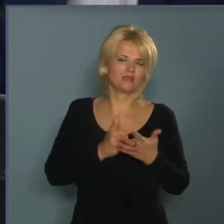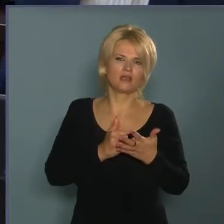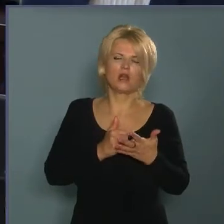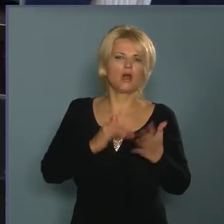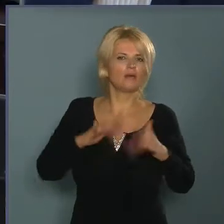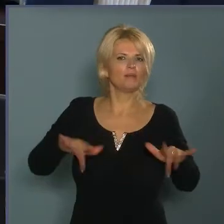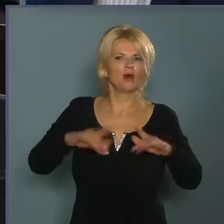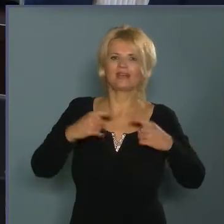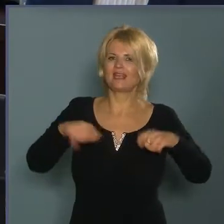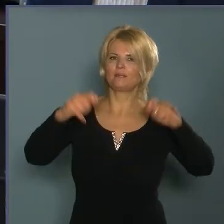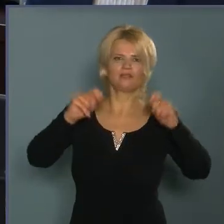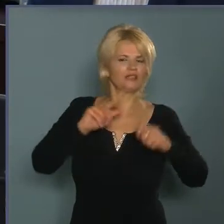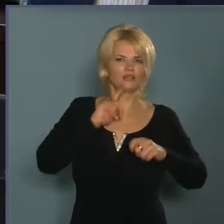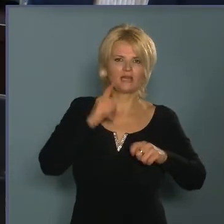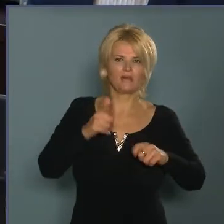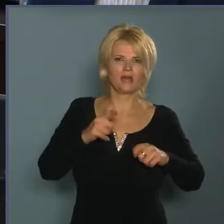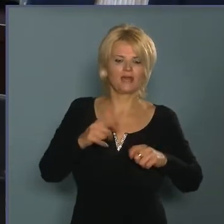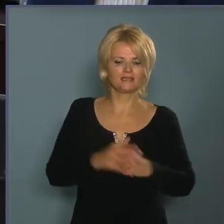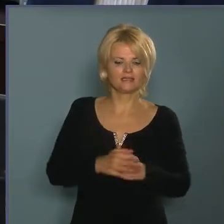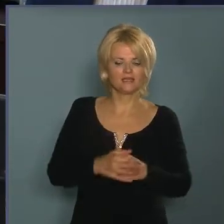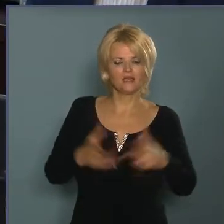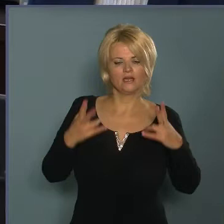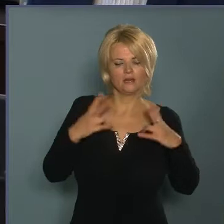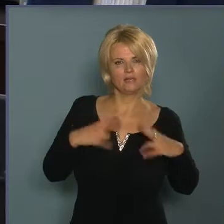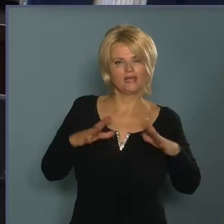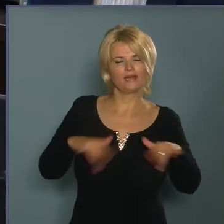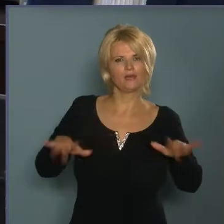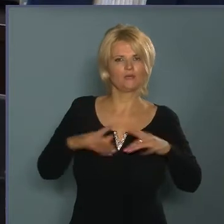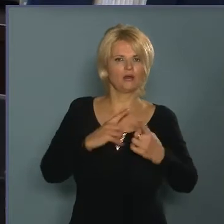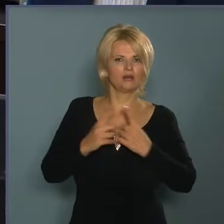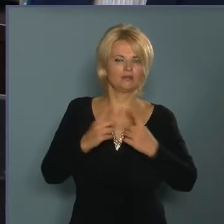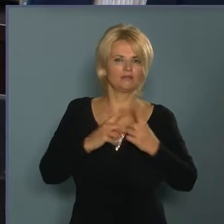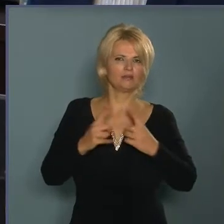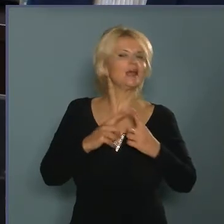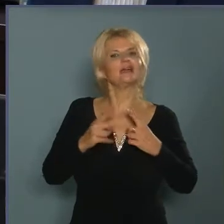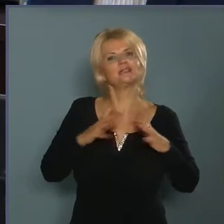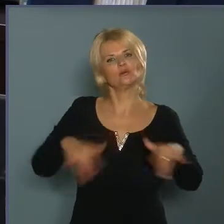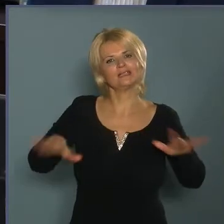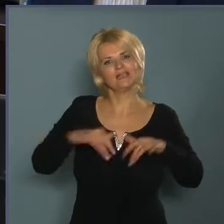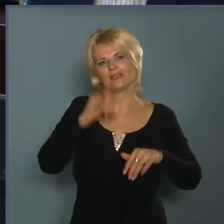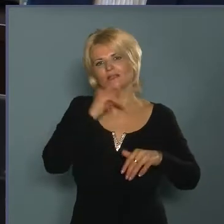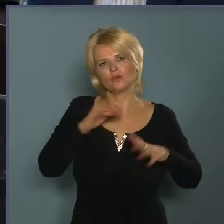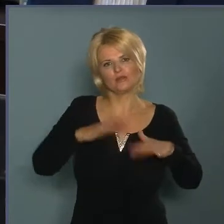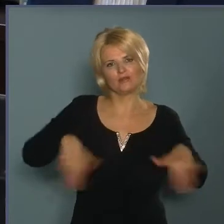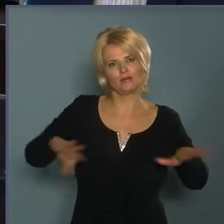parkosítani fogjuk. Nem egy pihenőpark, játszótér került kialakítás, nem egy zöld felület.